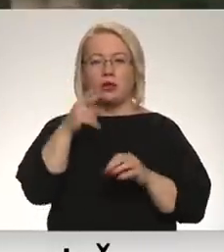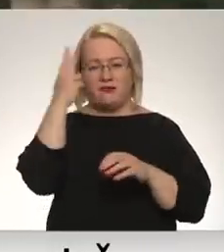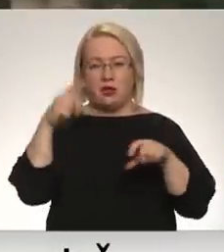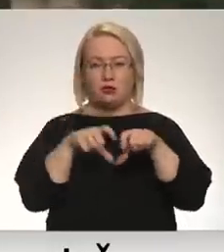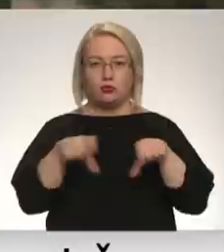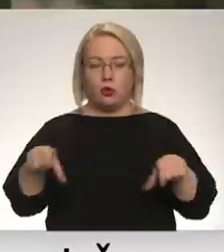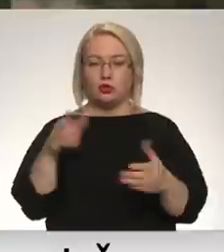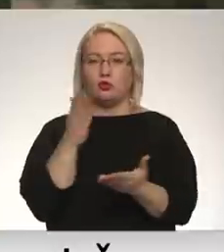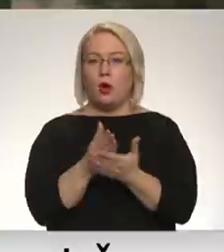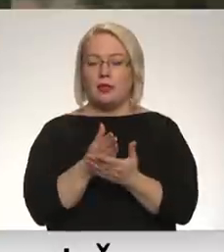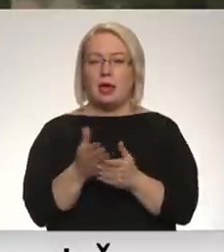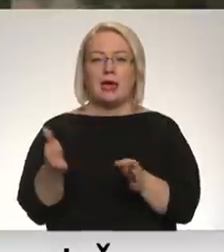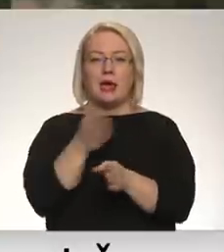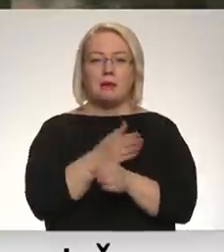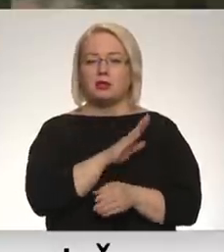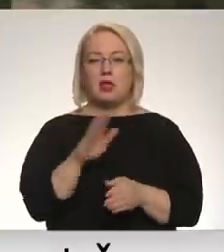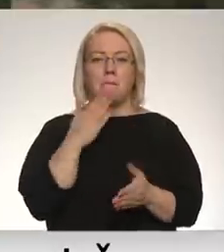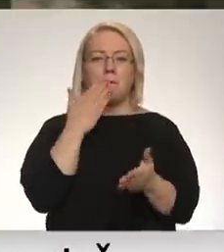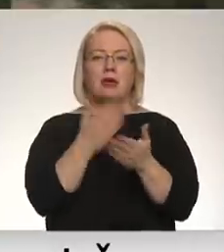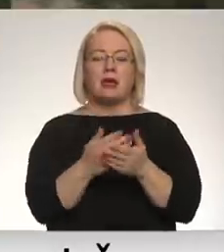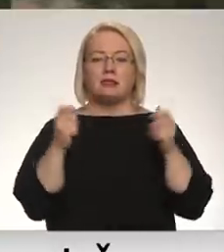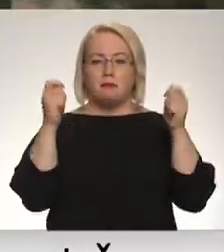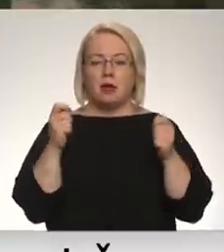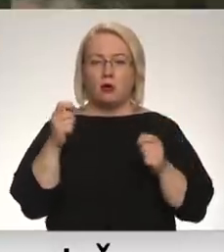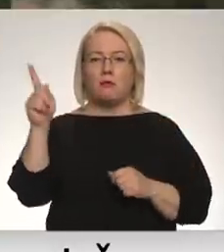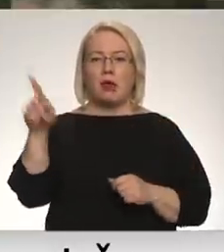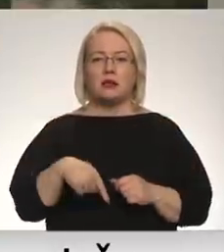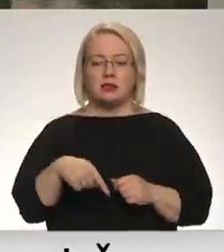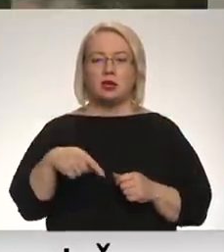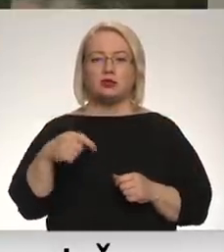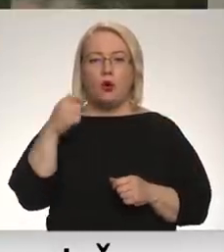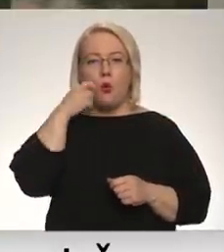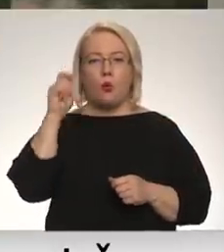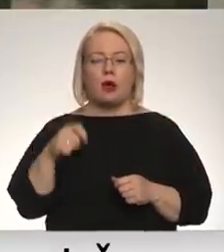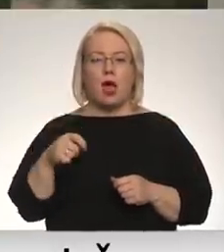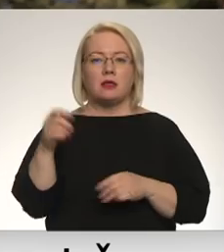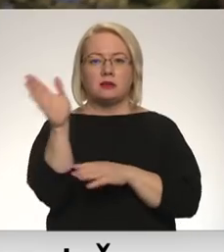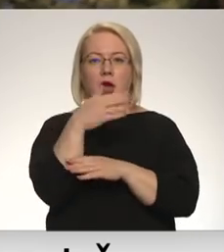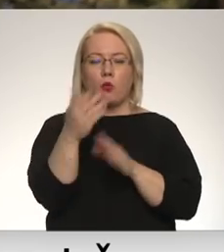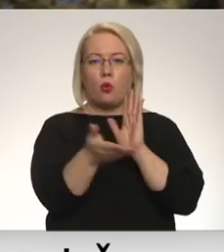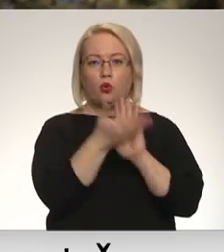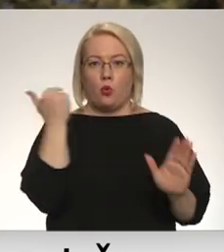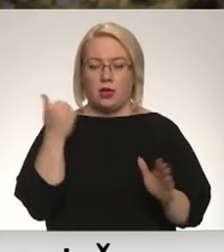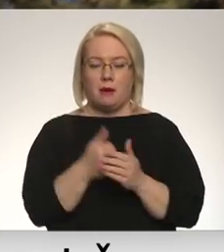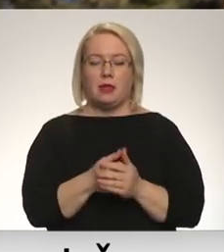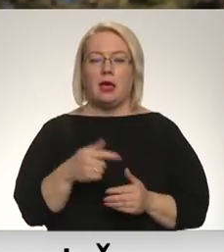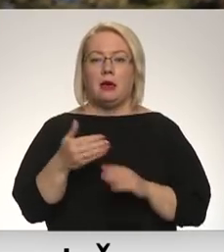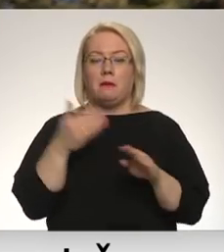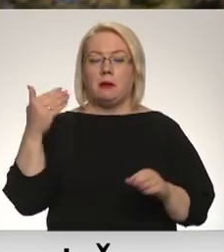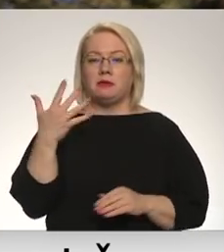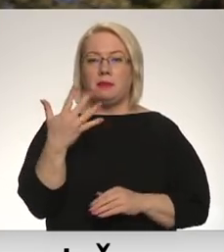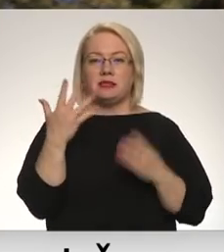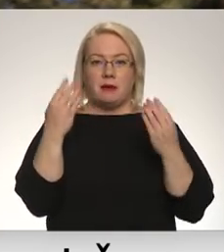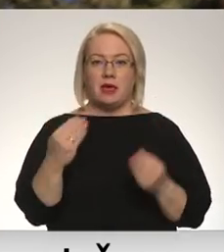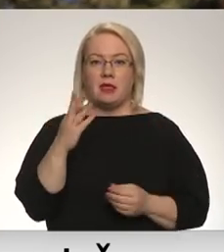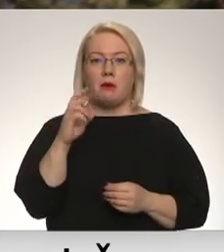notikiepriekš nepieteikts pikets, kurā pieprasīts Ukrainas karogu noņemt. Pirms piecām dienām pie Staņaslava